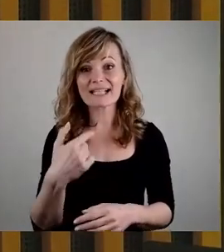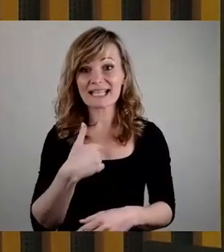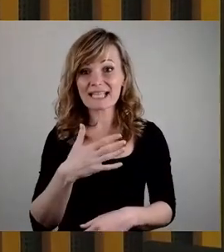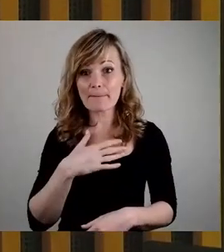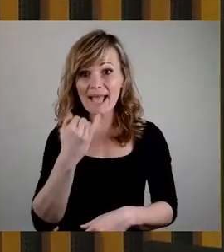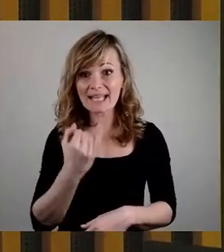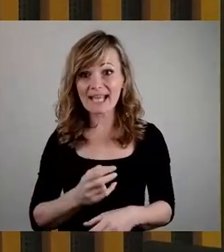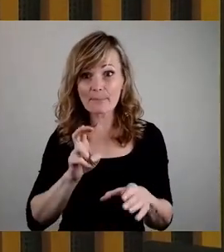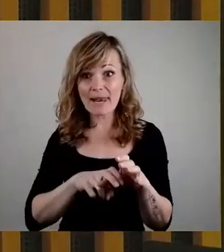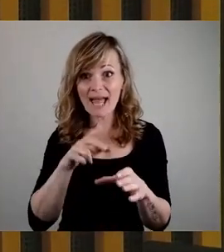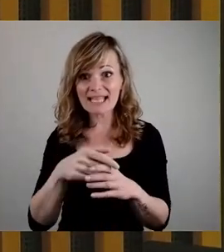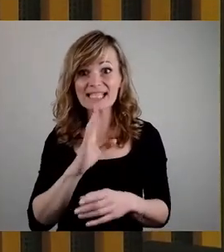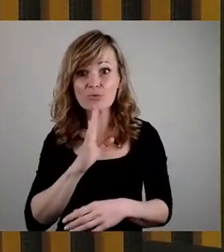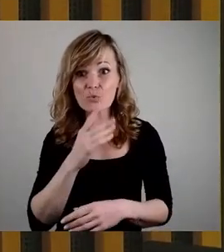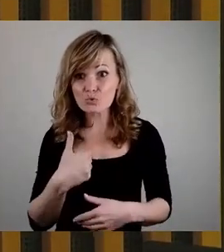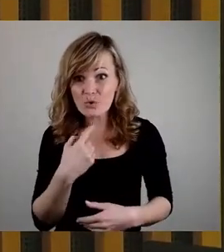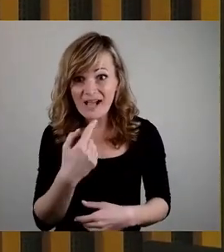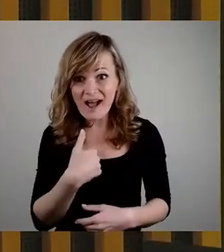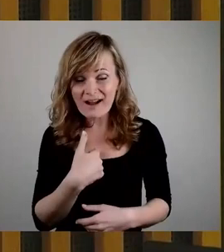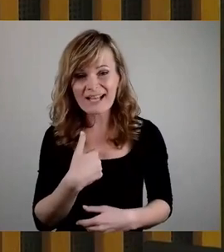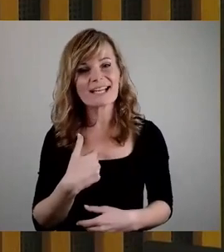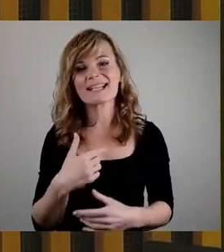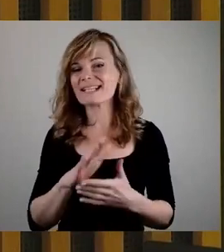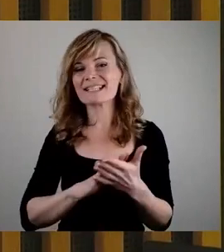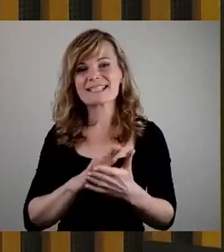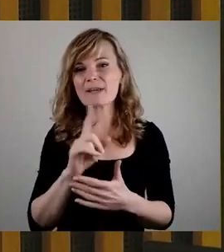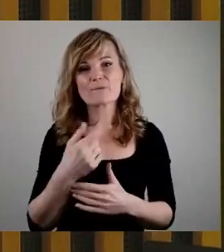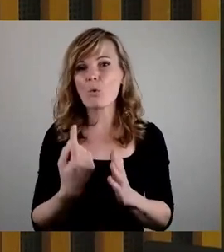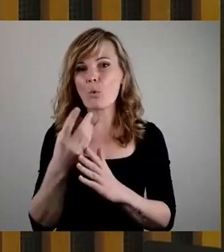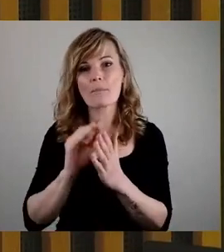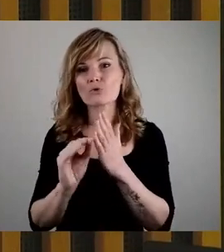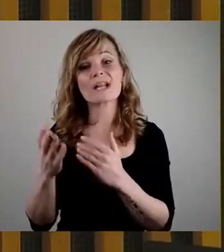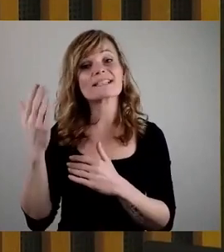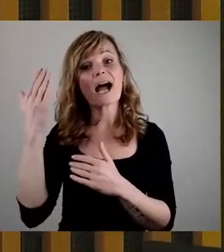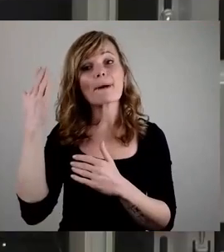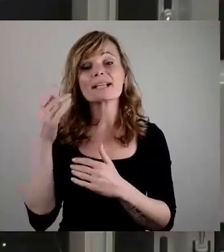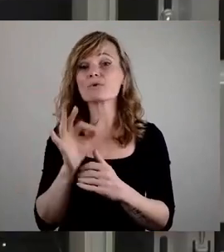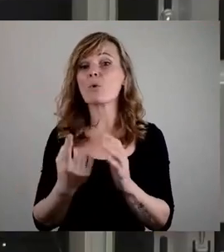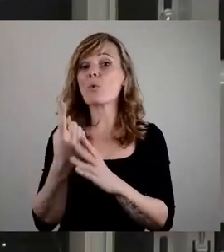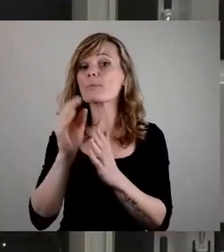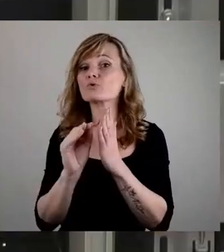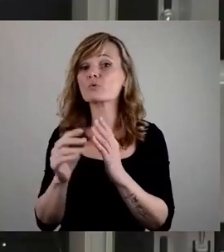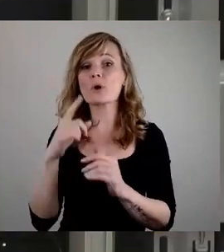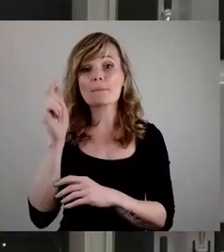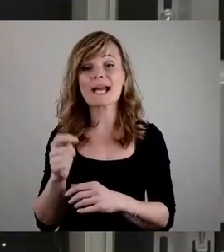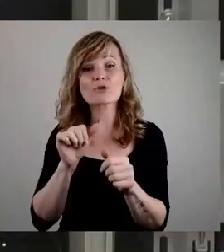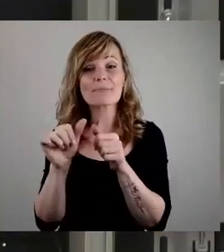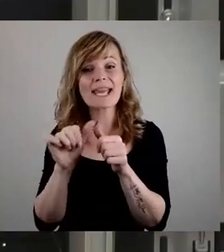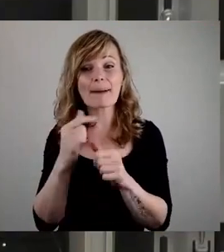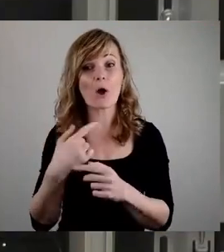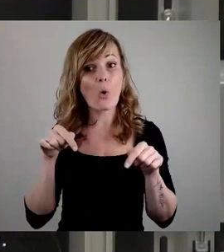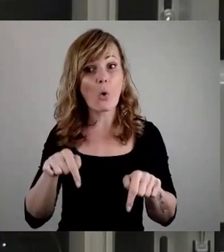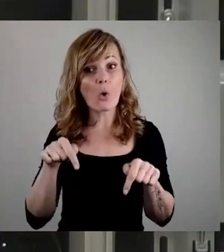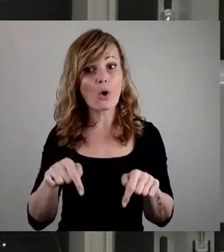reicht. Nee, es hat noch nie für die Oberschule, es war absehbar damals, dass es für Oberschulen und Gymnasien knapp wird. Und ich stehe heute